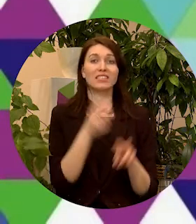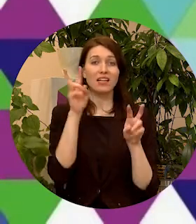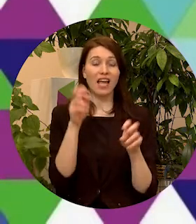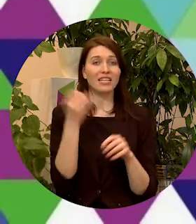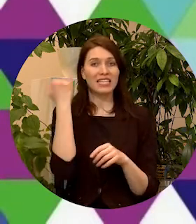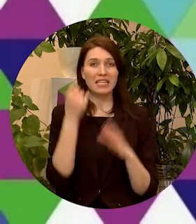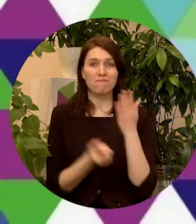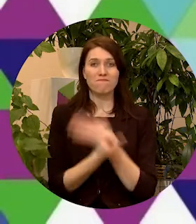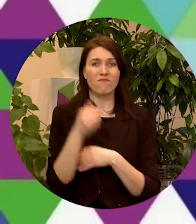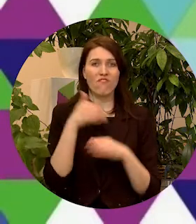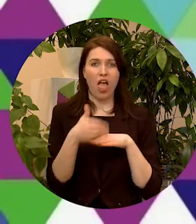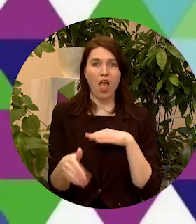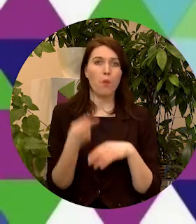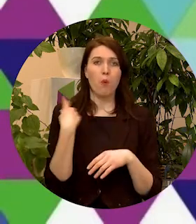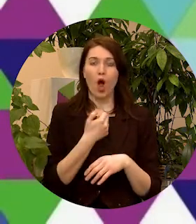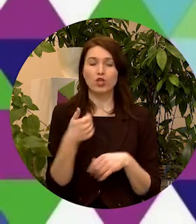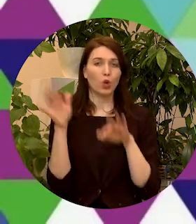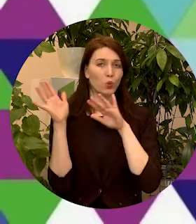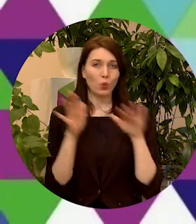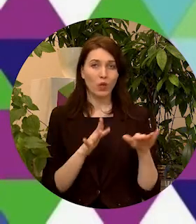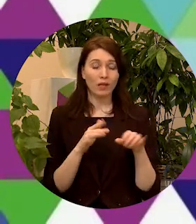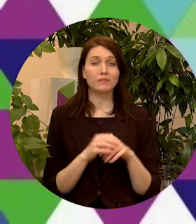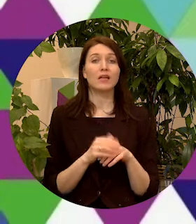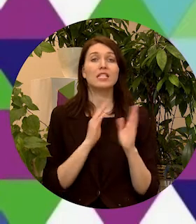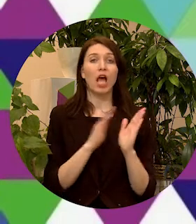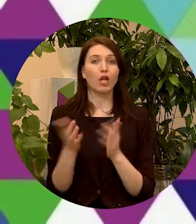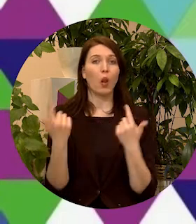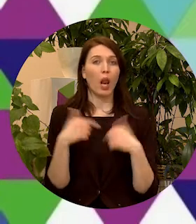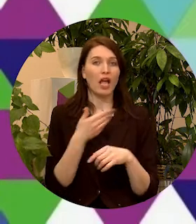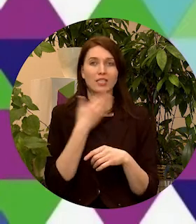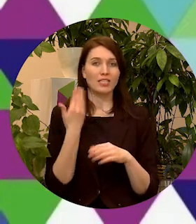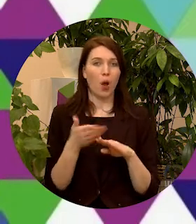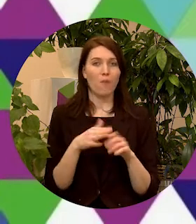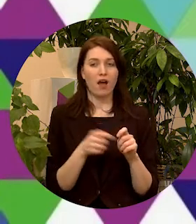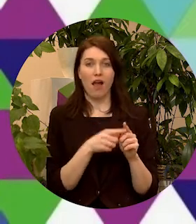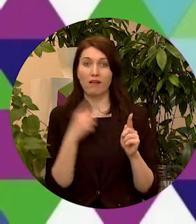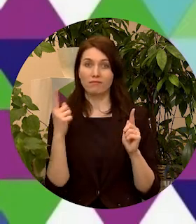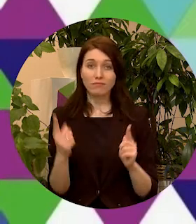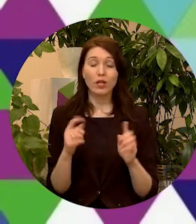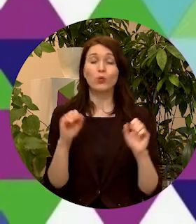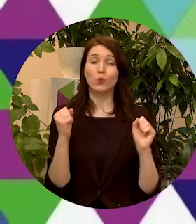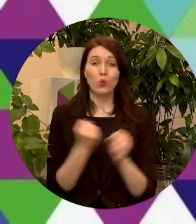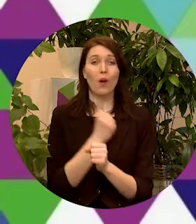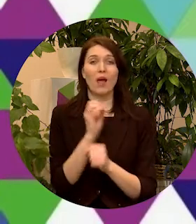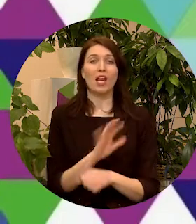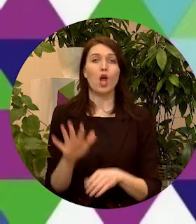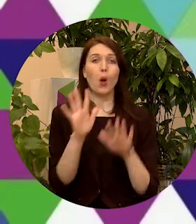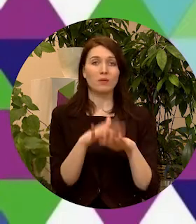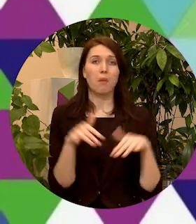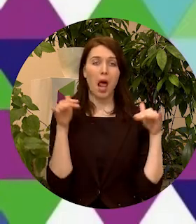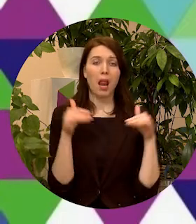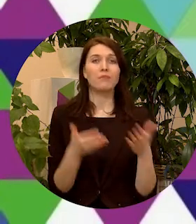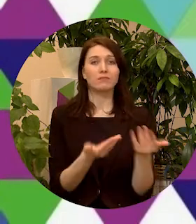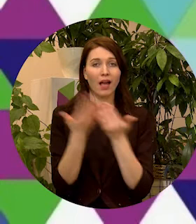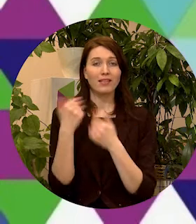šī vēl, tikai pagājušā gada rudenī, un sagatavošanās laiks nav bijis pārāk garša. Tomēr Eiropas parlamentu aicina uz